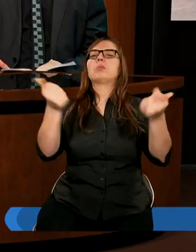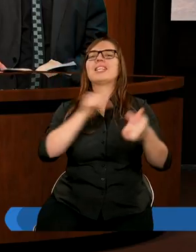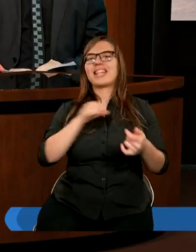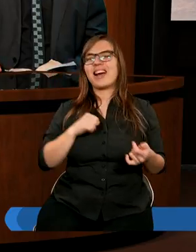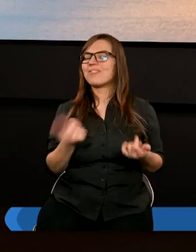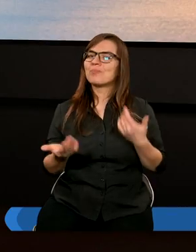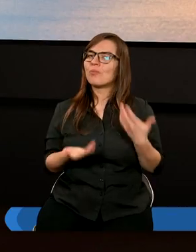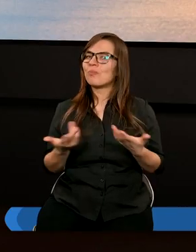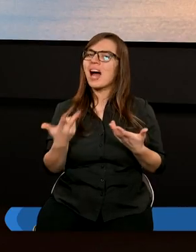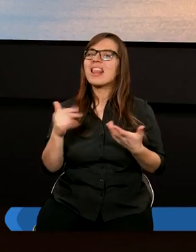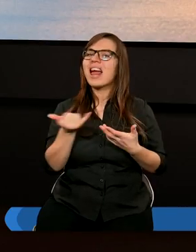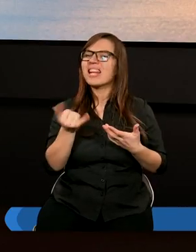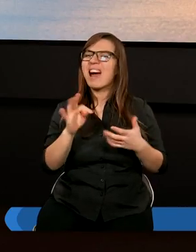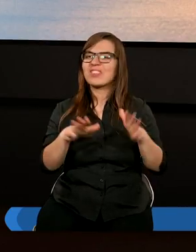szło.